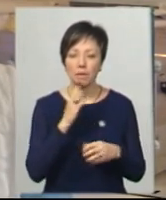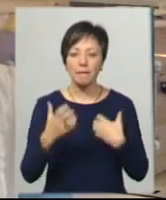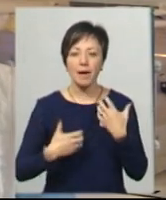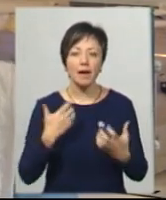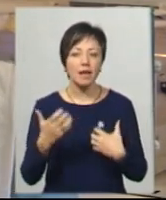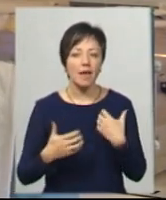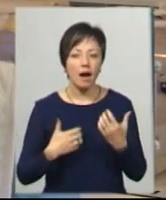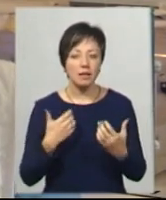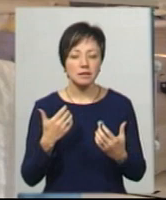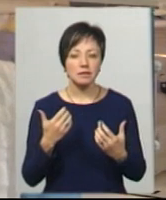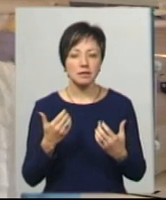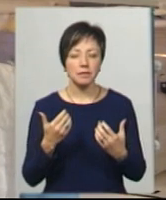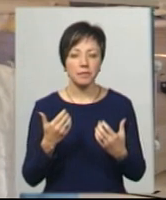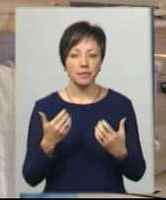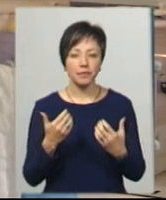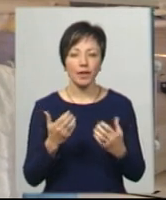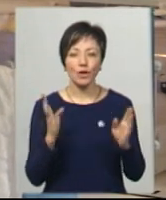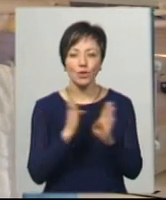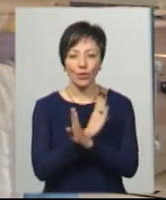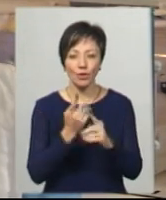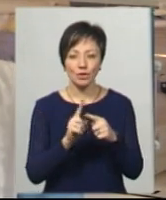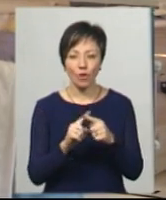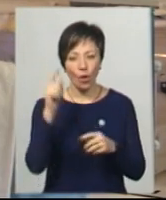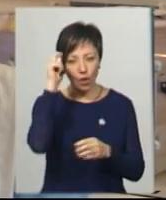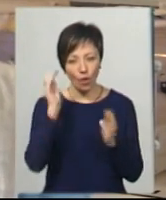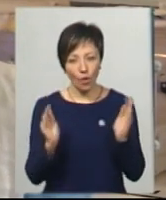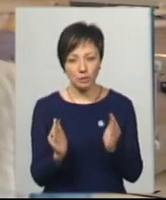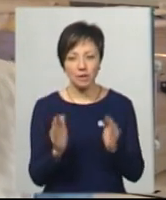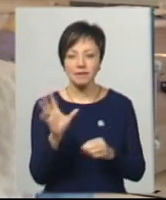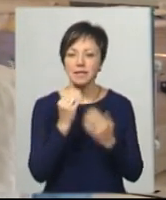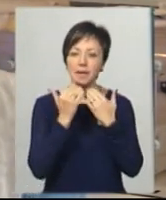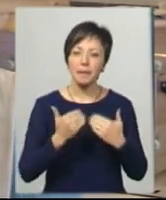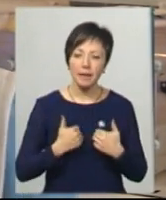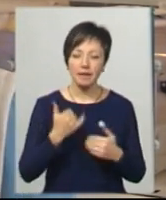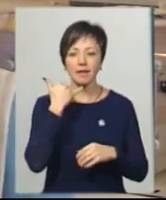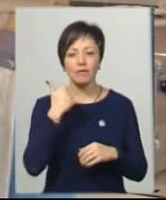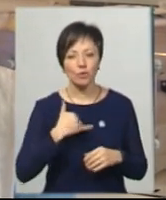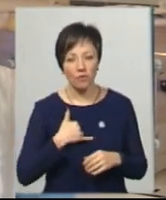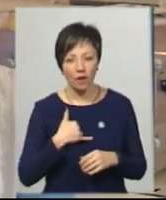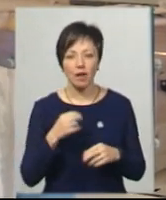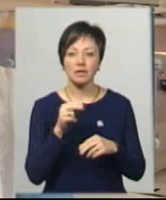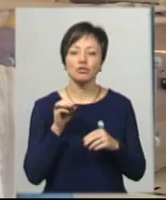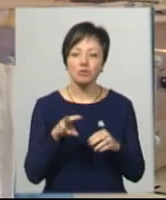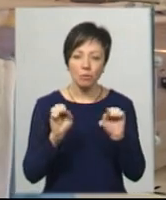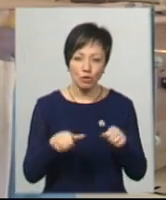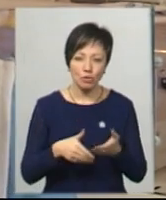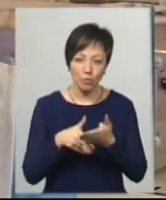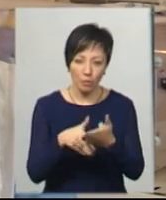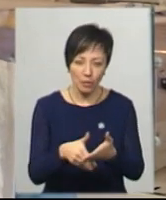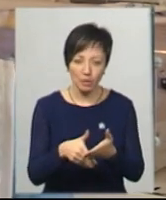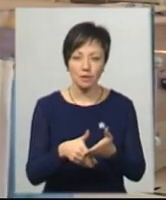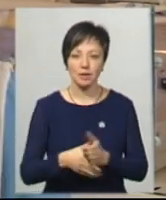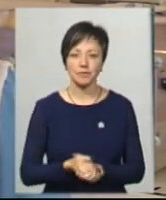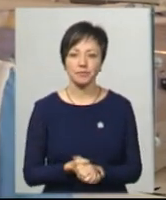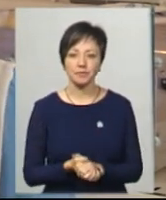перейнялися долею цього хлопчика. Всі запитували, телефонували, чим вони могли